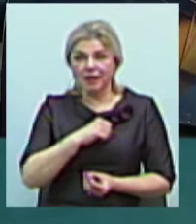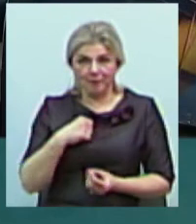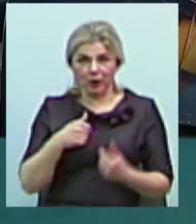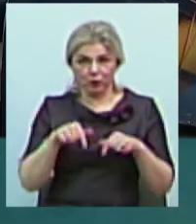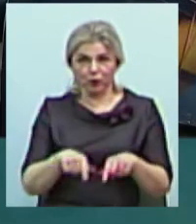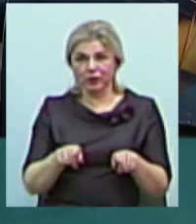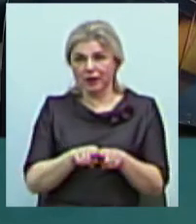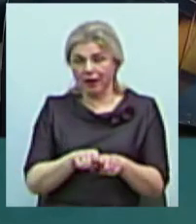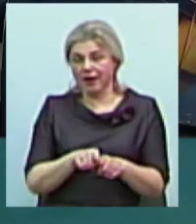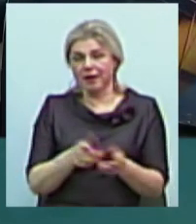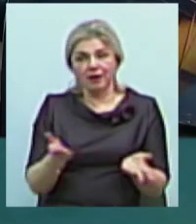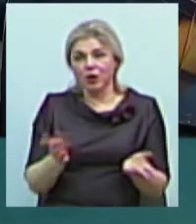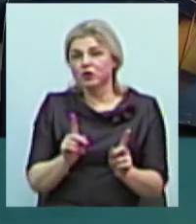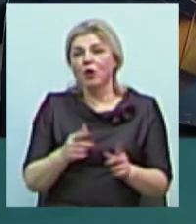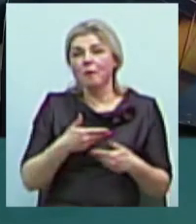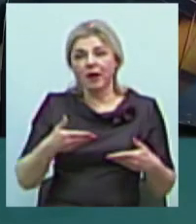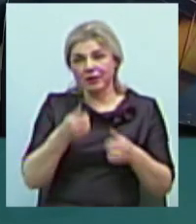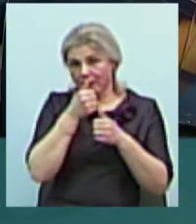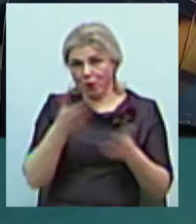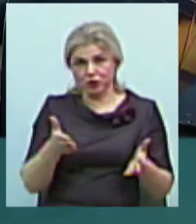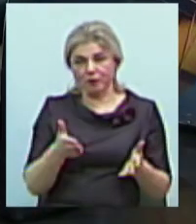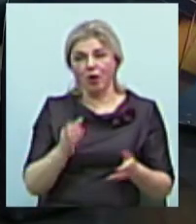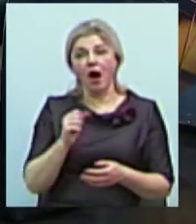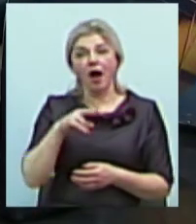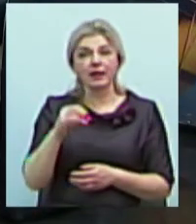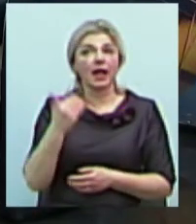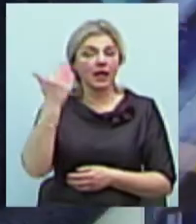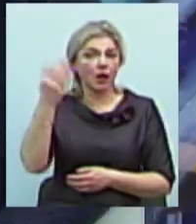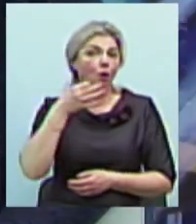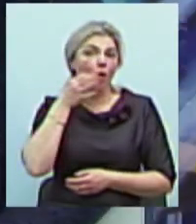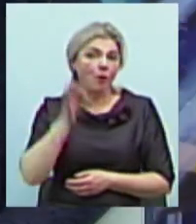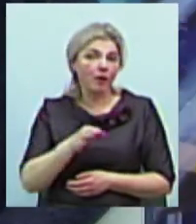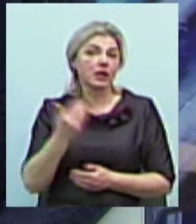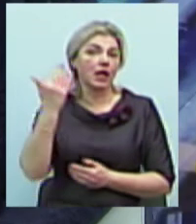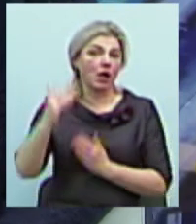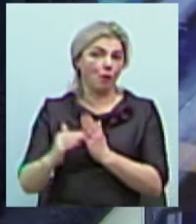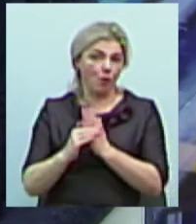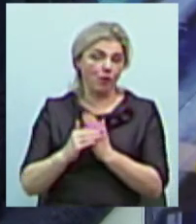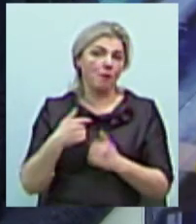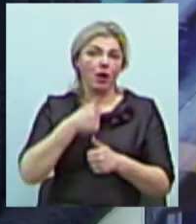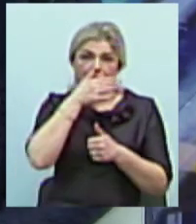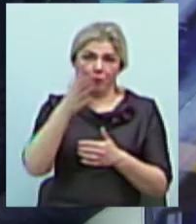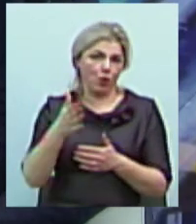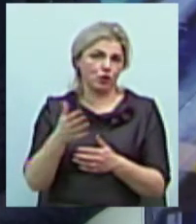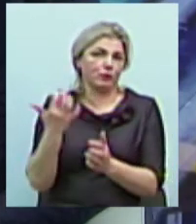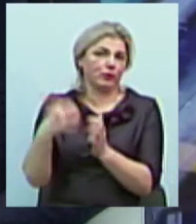коється, що ми не можемо. Але їхній досвід, їхню допомогу ми не можемо просто нею нехтувати.